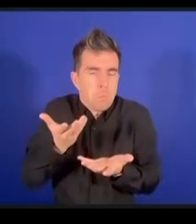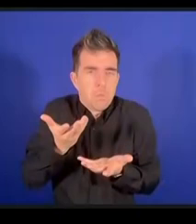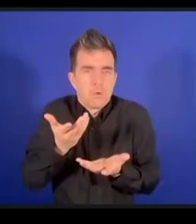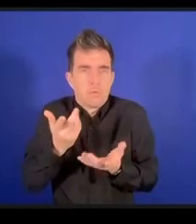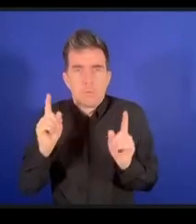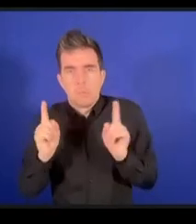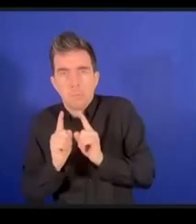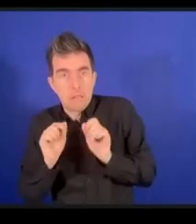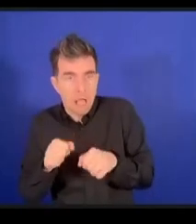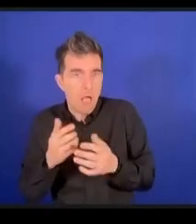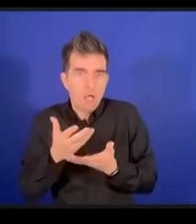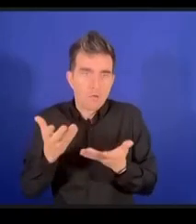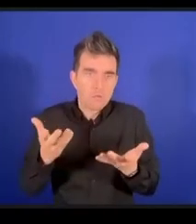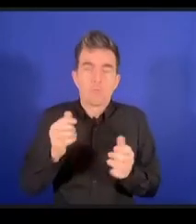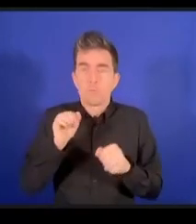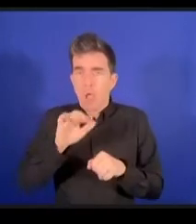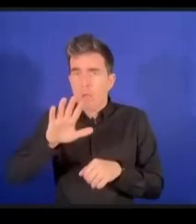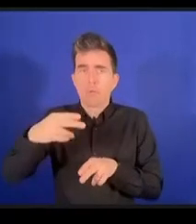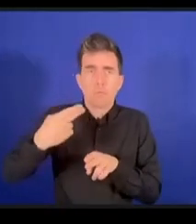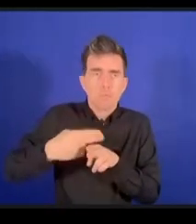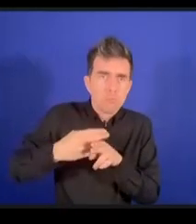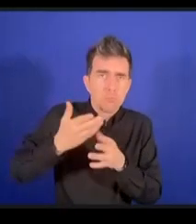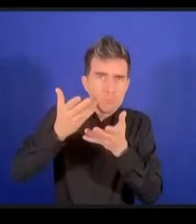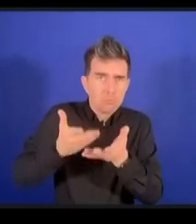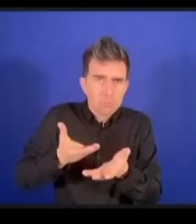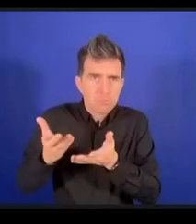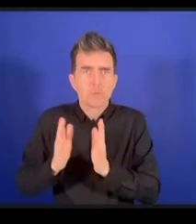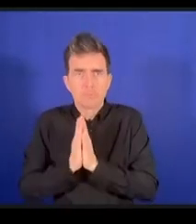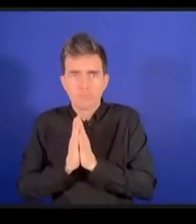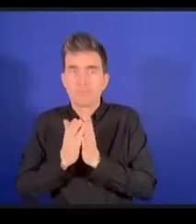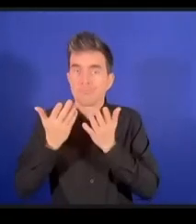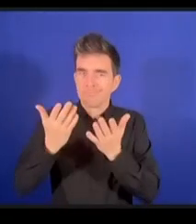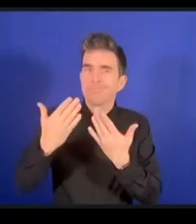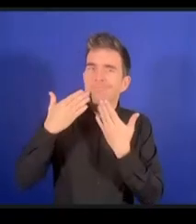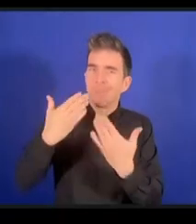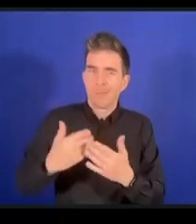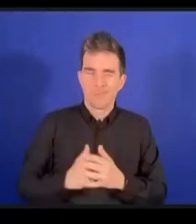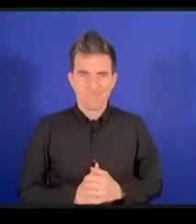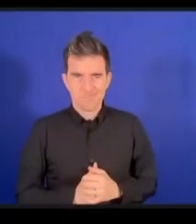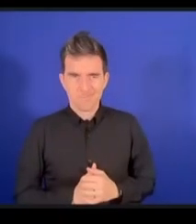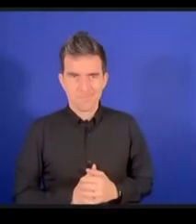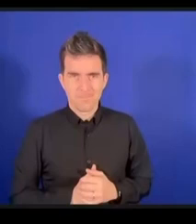merci Marcus je suis pris à Chouk la coordinatrice